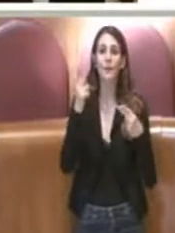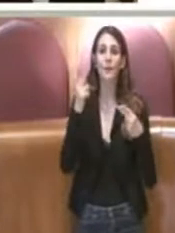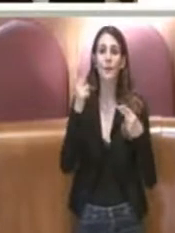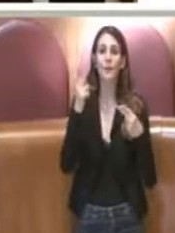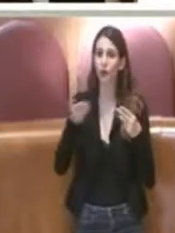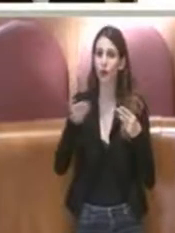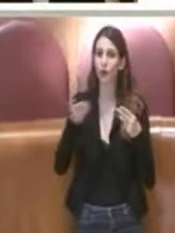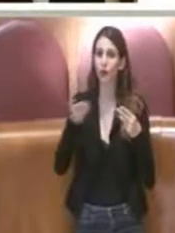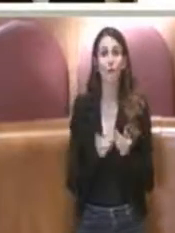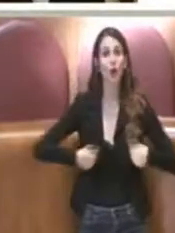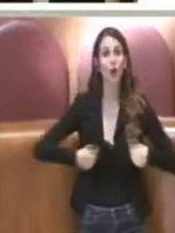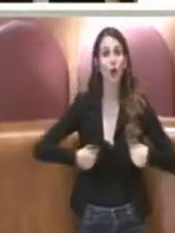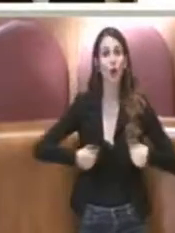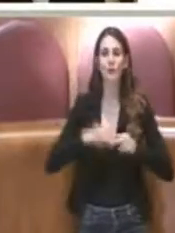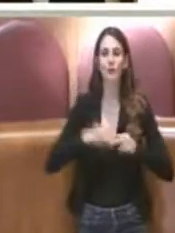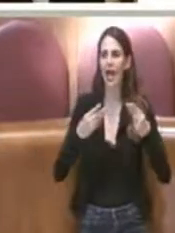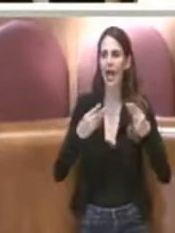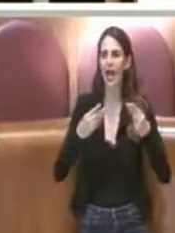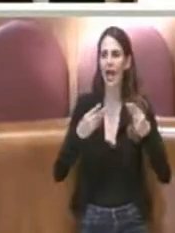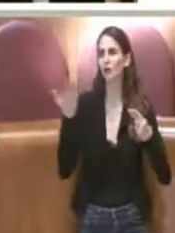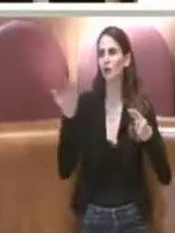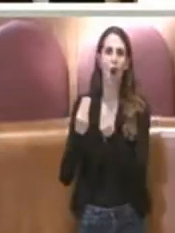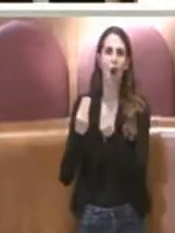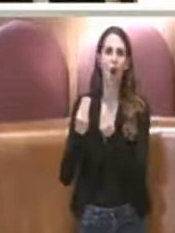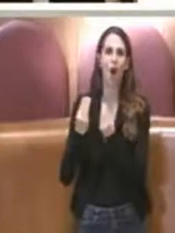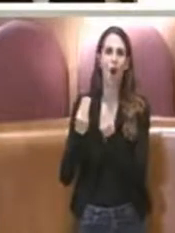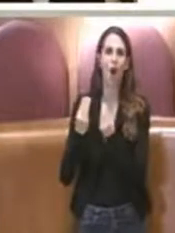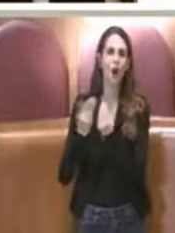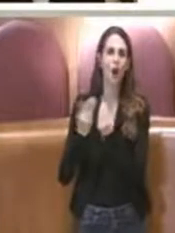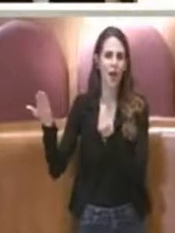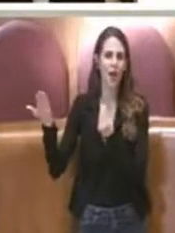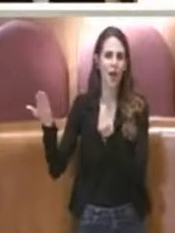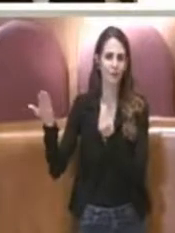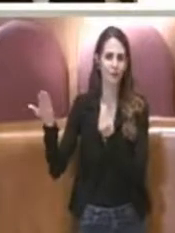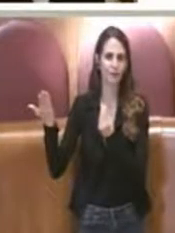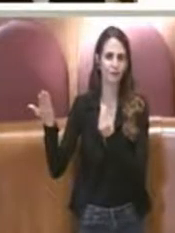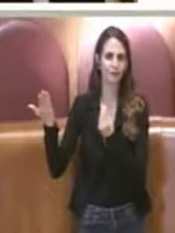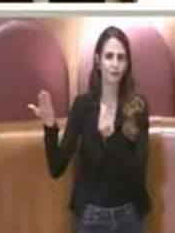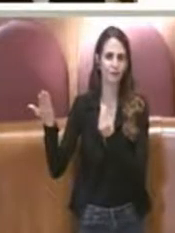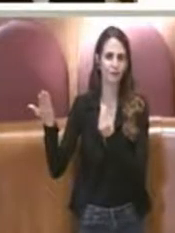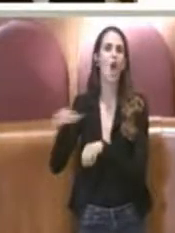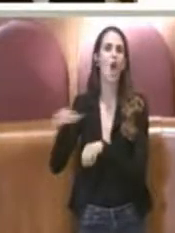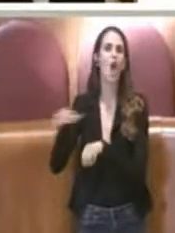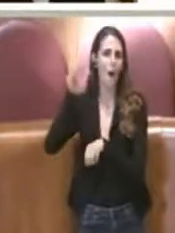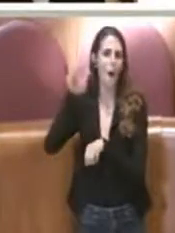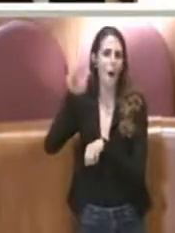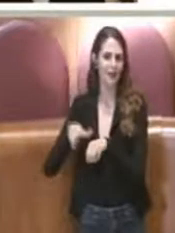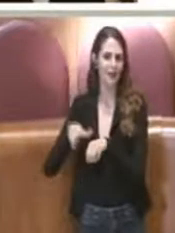bilancio, di cui il collega ovviamente è pregiato commissario,